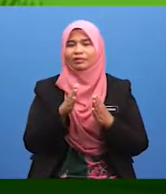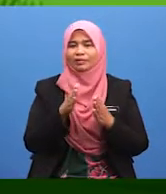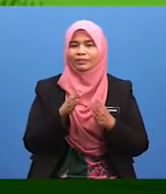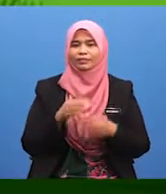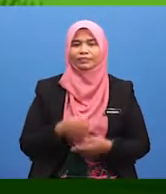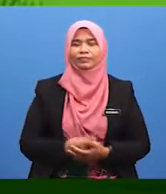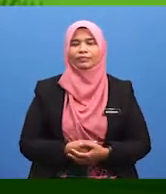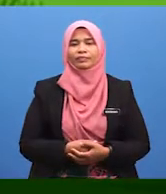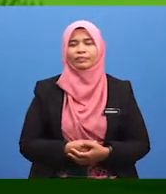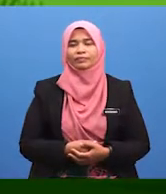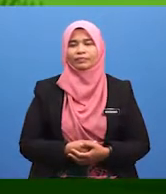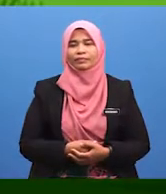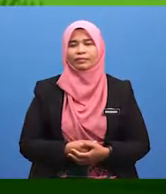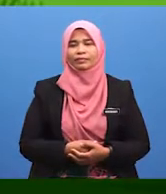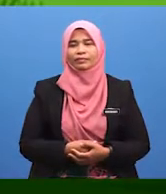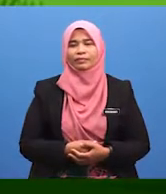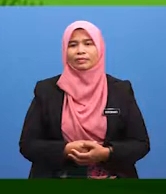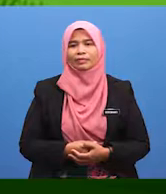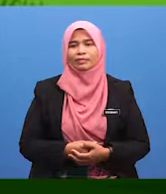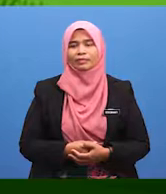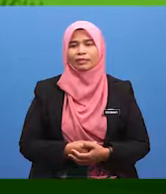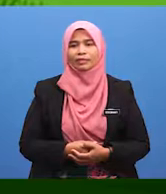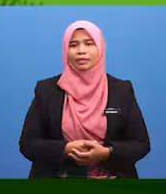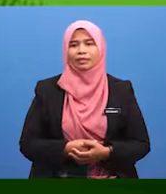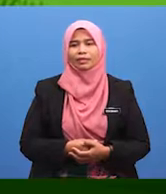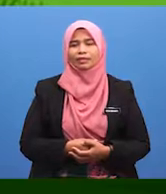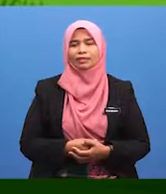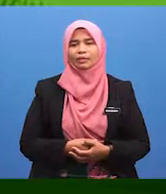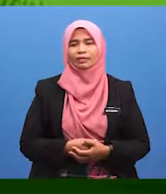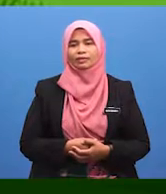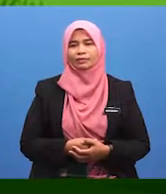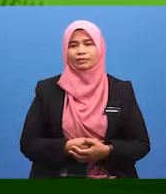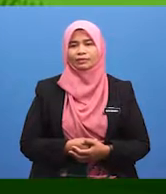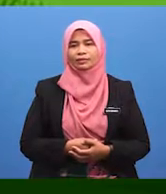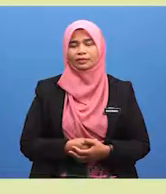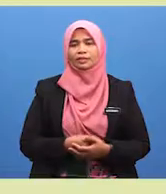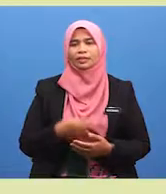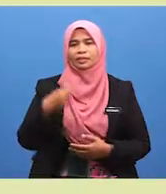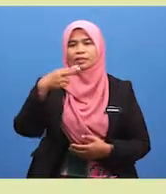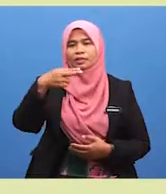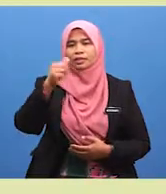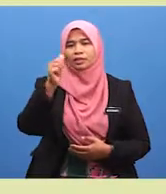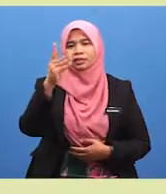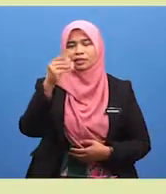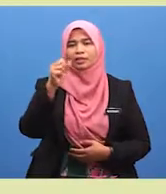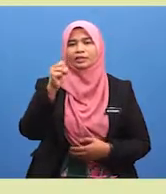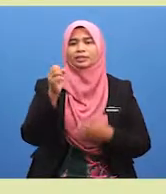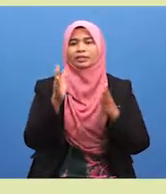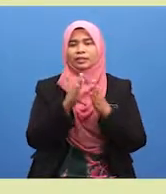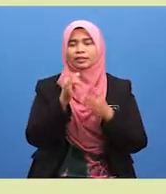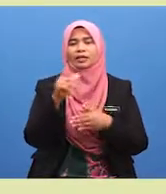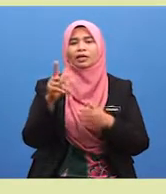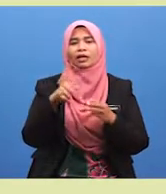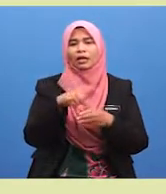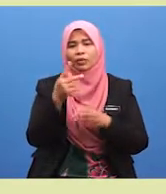Hadas hadas besar pula buang air besar. cikgu nak tadak sebuah air besar. Itu bukan. Hadas kecil ialah